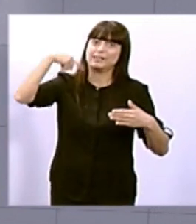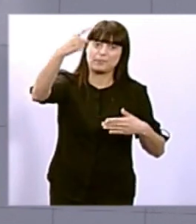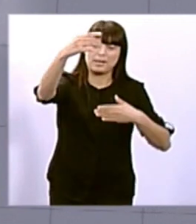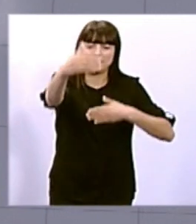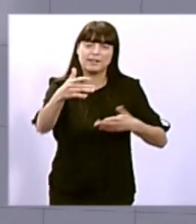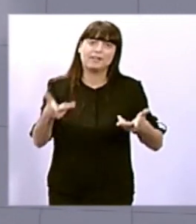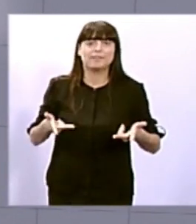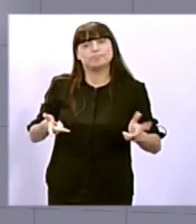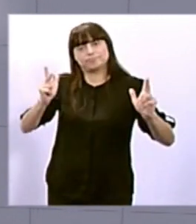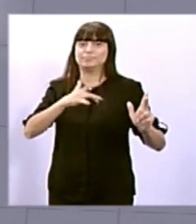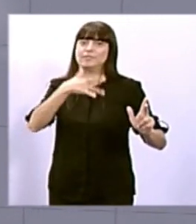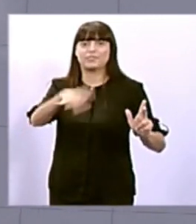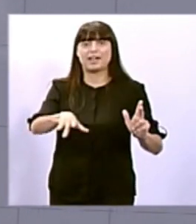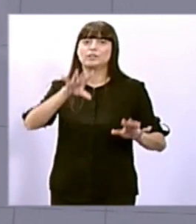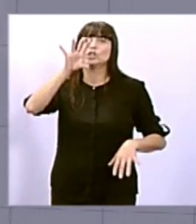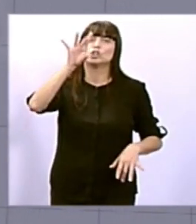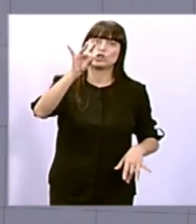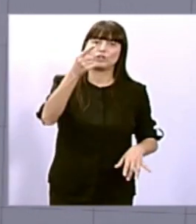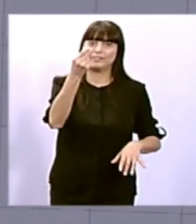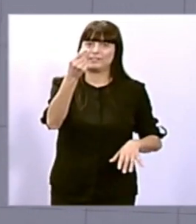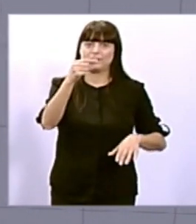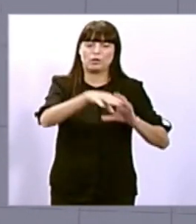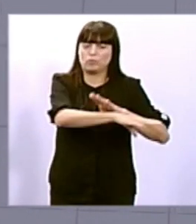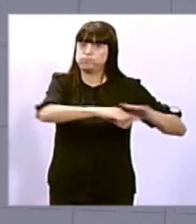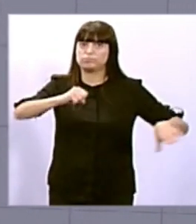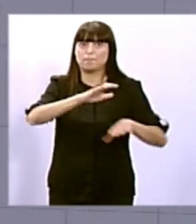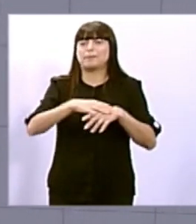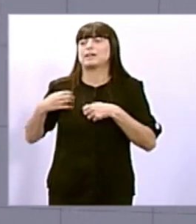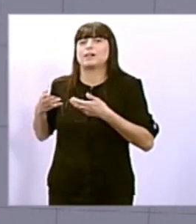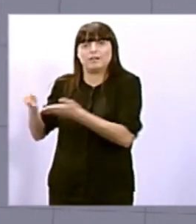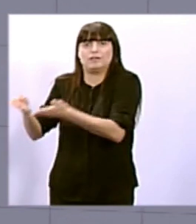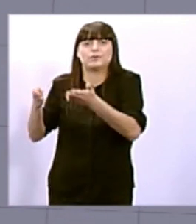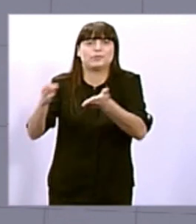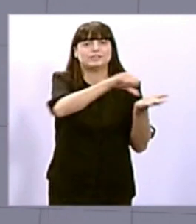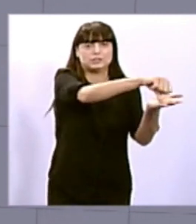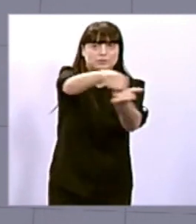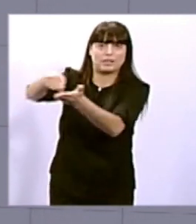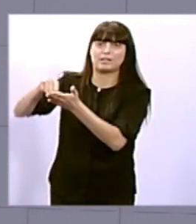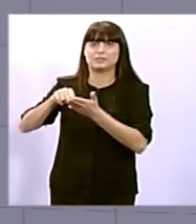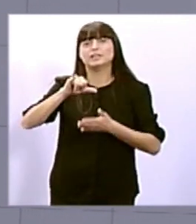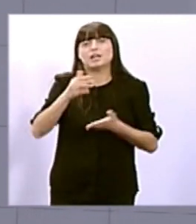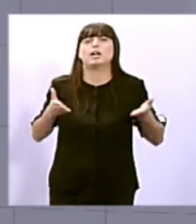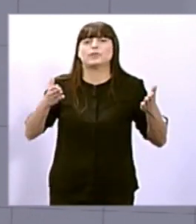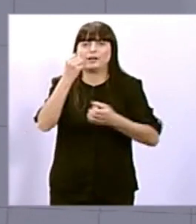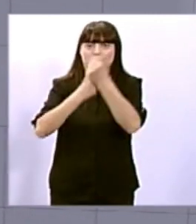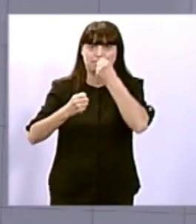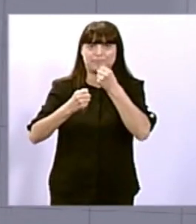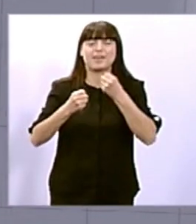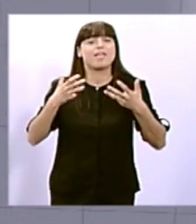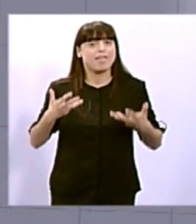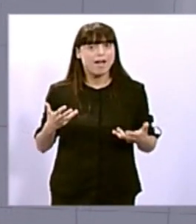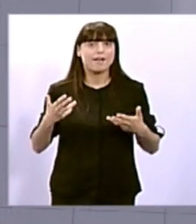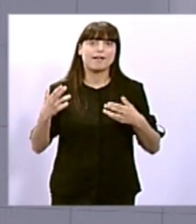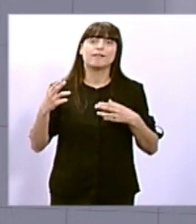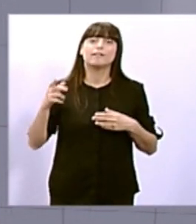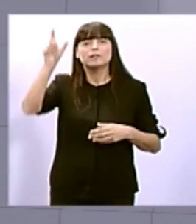amb l'objectiu d'ajudar la ciutadania i no dificultar la recuperació econòmica. El que volem fer és valorar aquest anunci. Ho fem amb